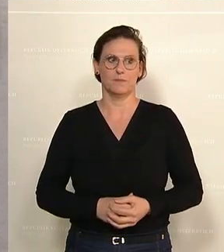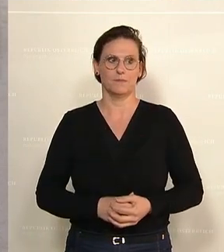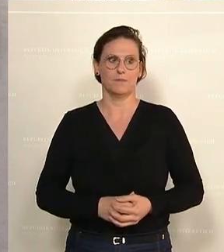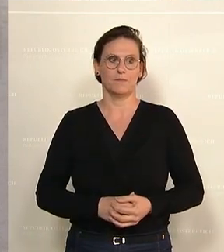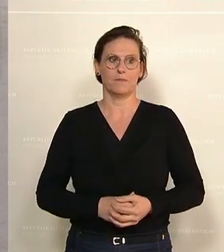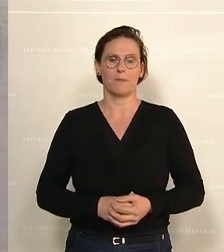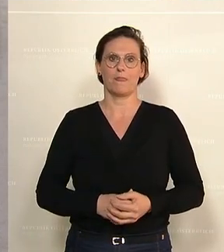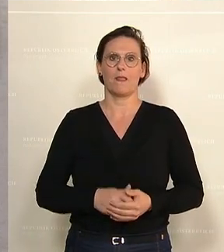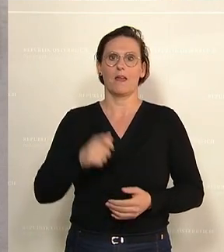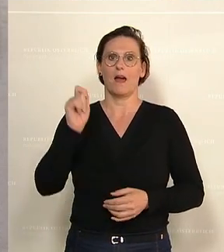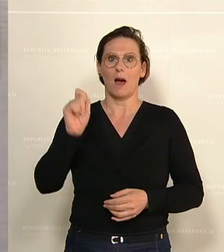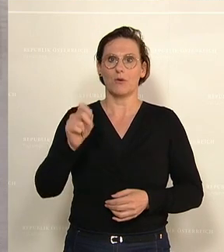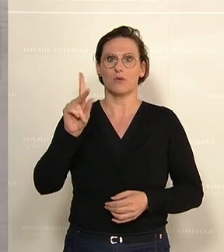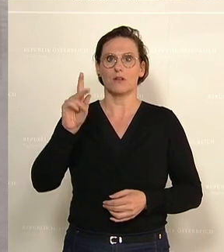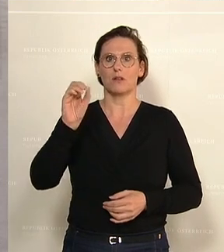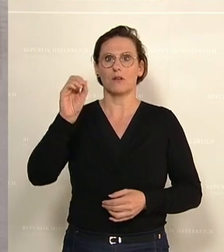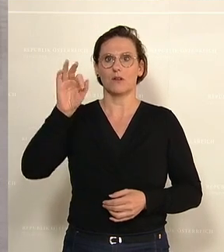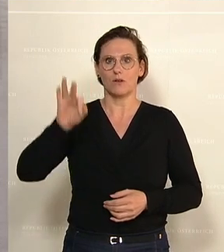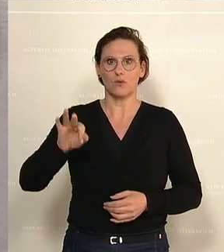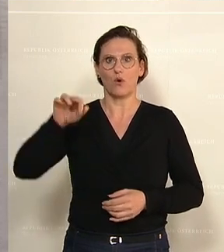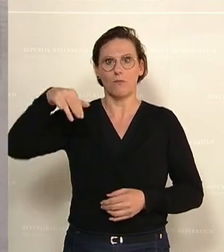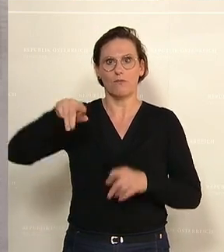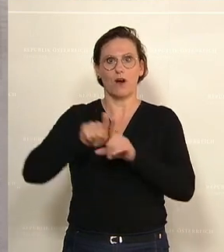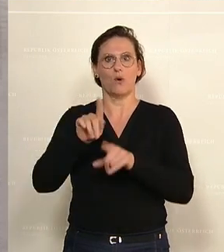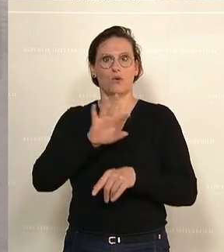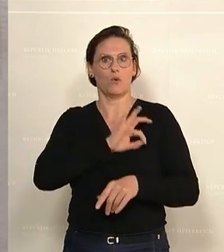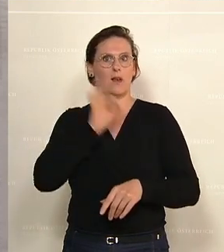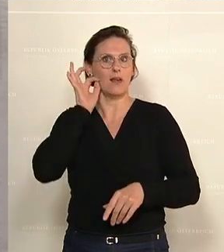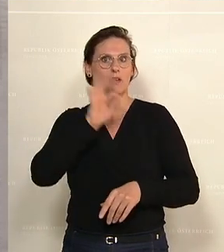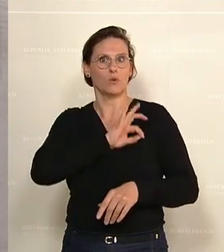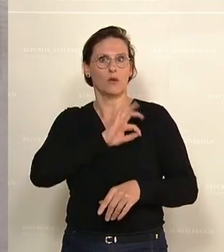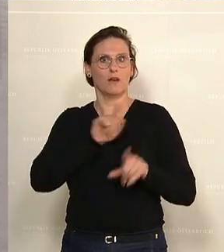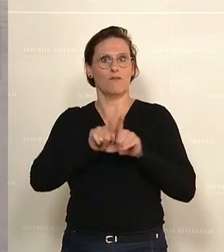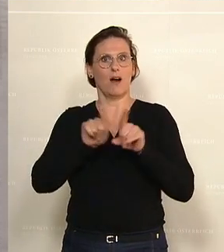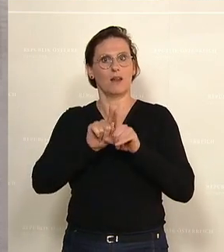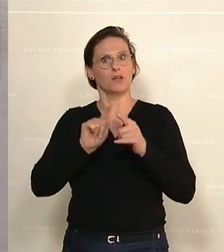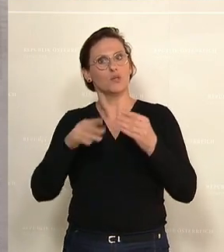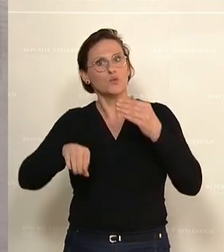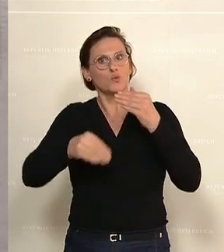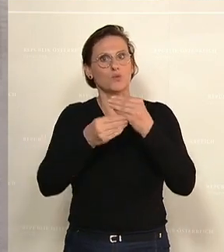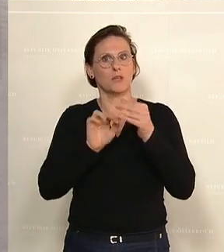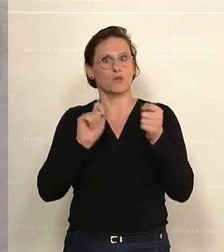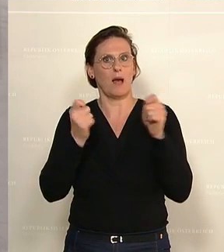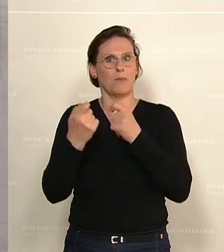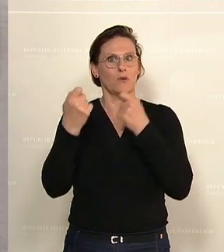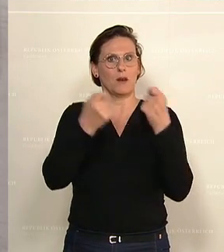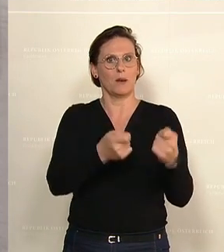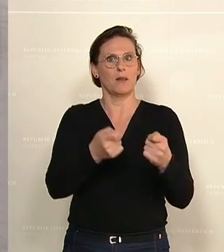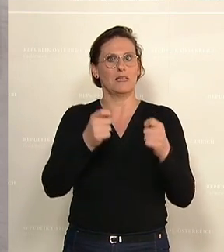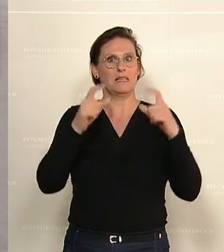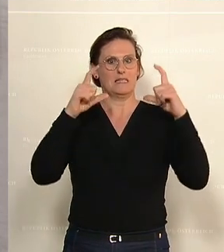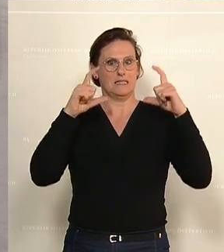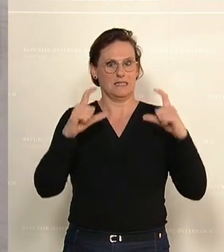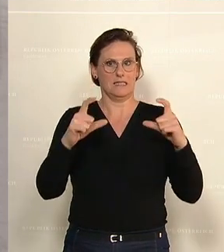Abgeordneter Kopf, Jakob Schwarz, Kolleginnen und Kollegen, haben einen Zusatz- bzw. Abänderungsantrag betreffend Artikel 7